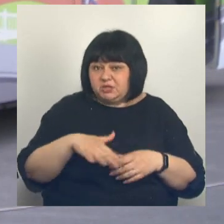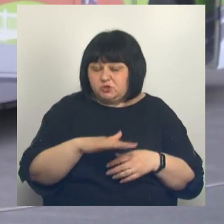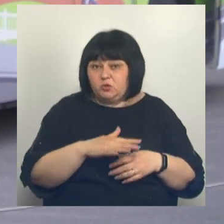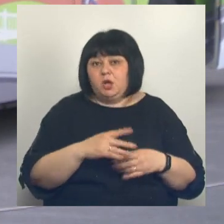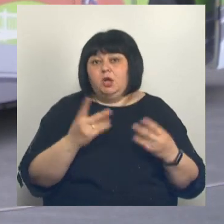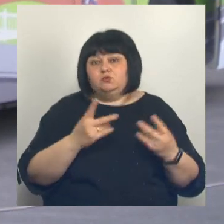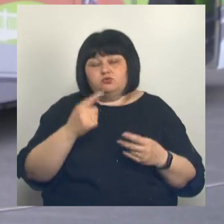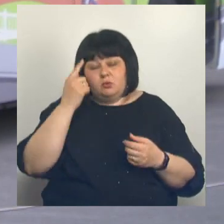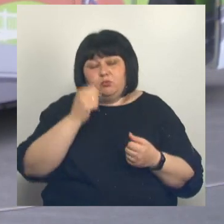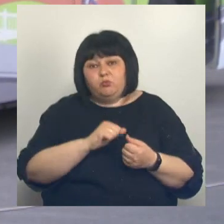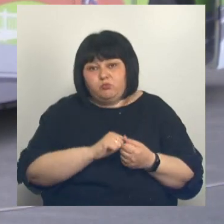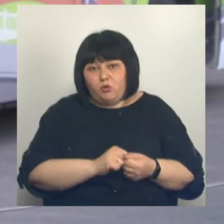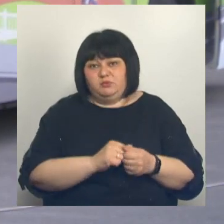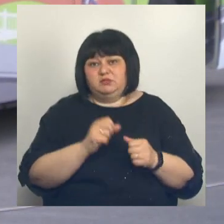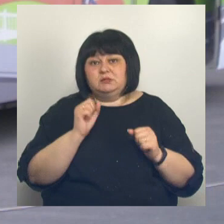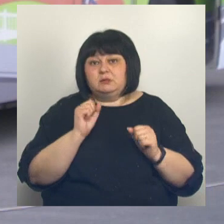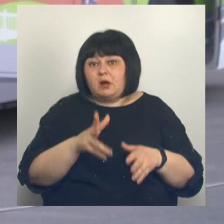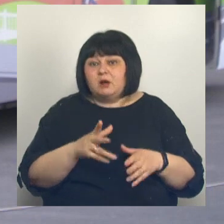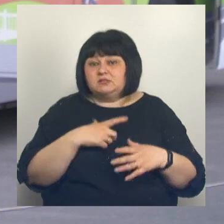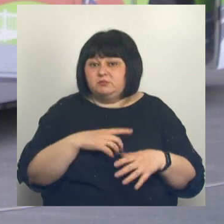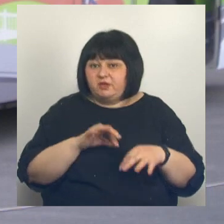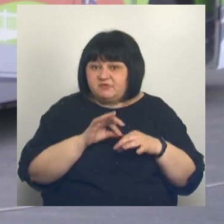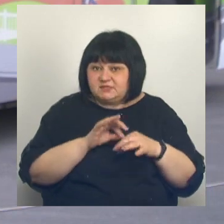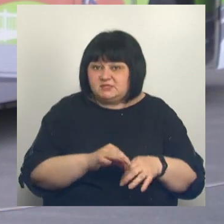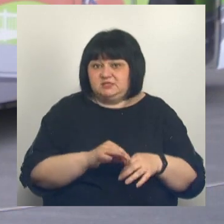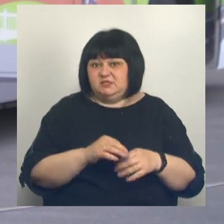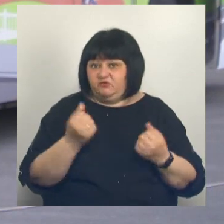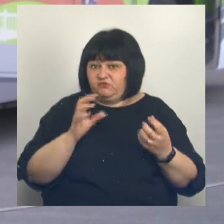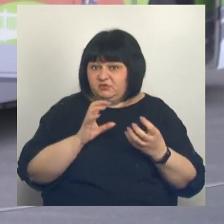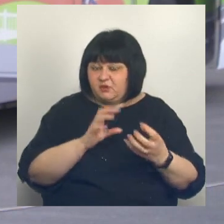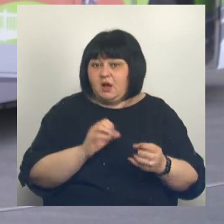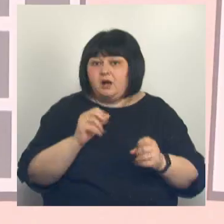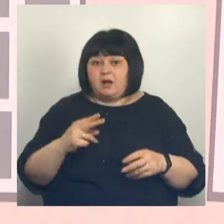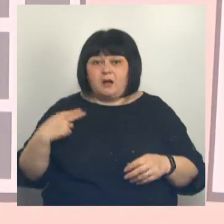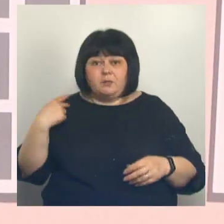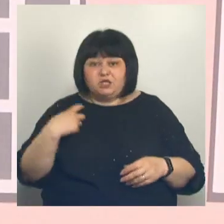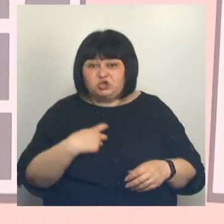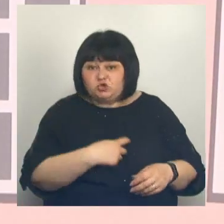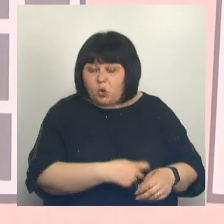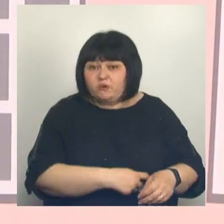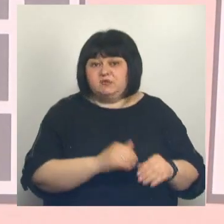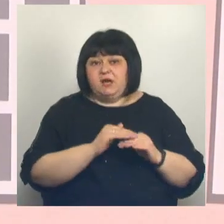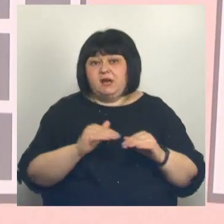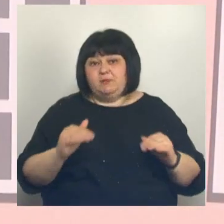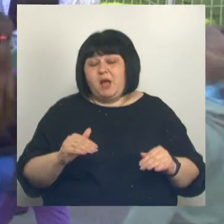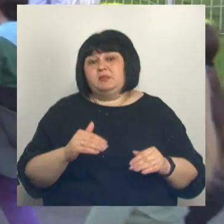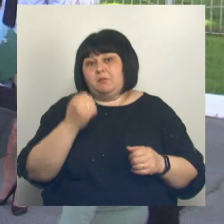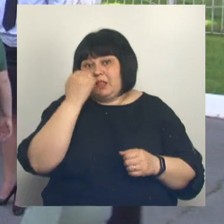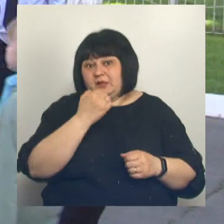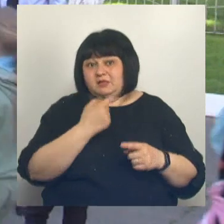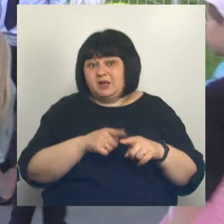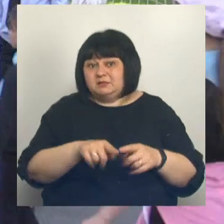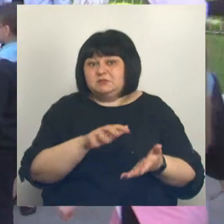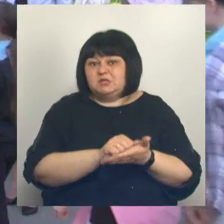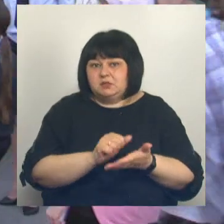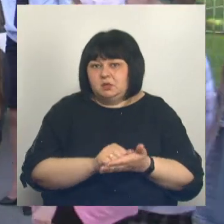Нужно помнить, как себя вести в транспорте, как нужно пристегиваться ремнями безопасность ребят. И благодаря вот этим вот занятиям они